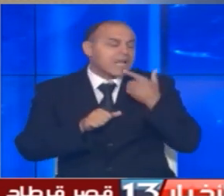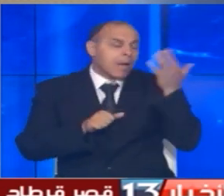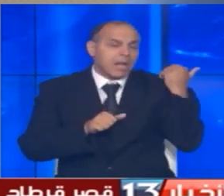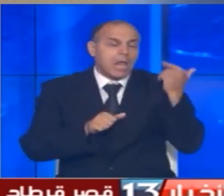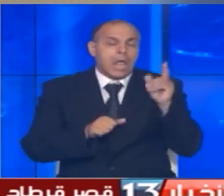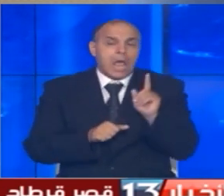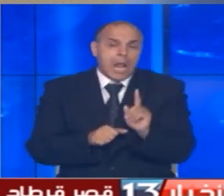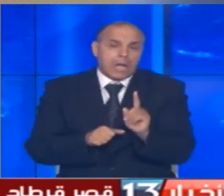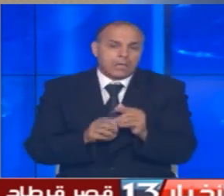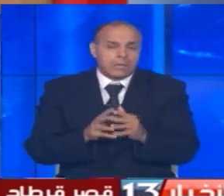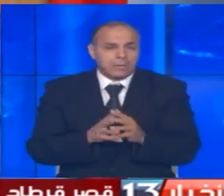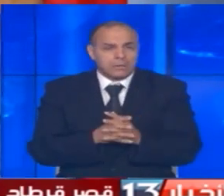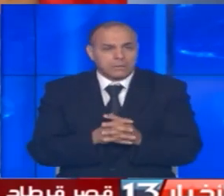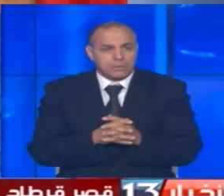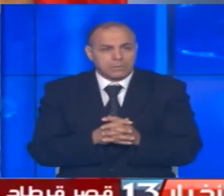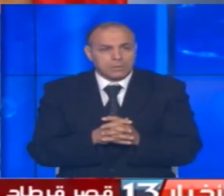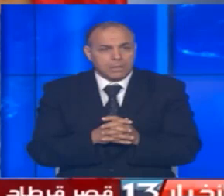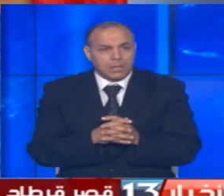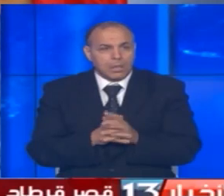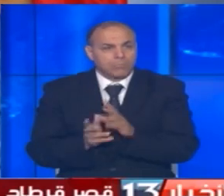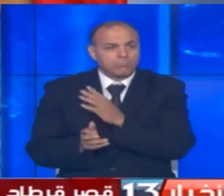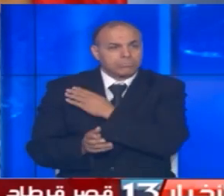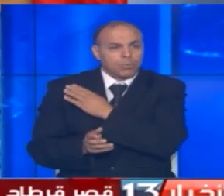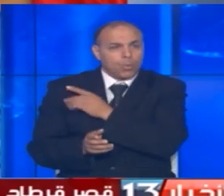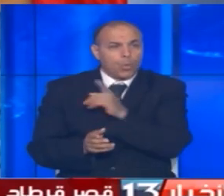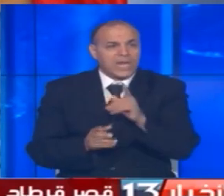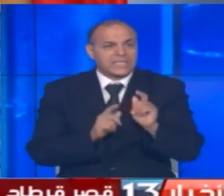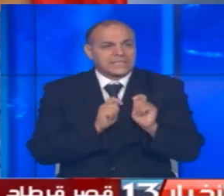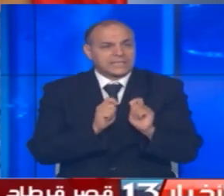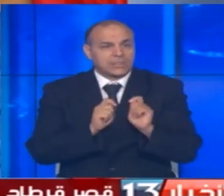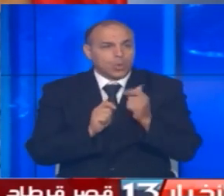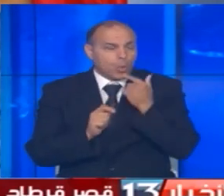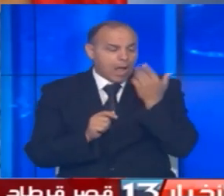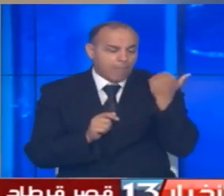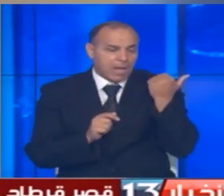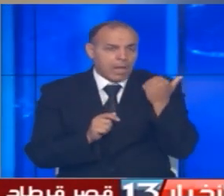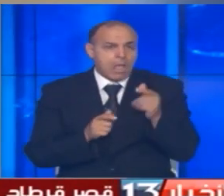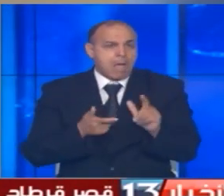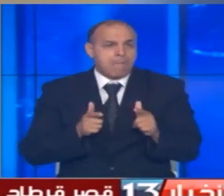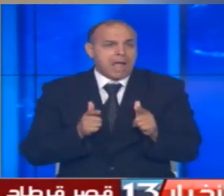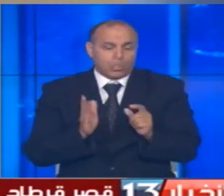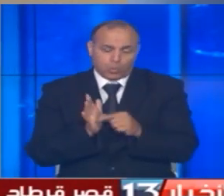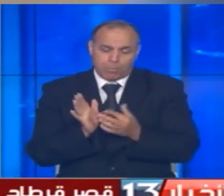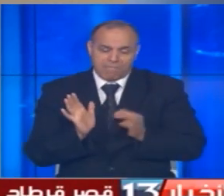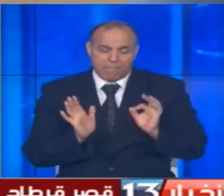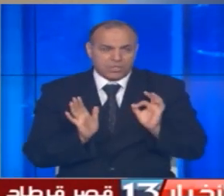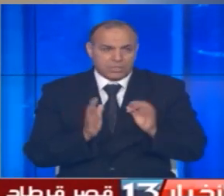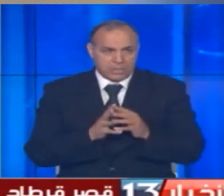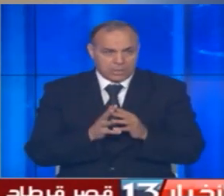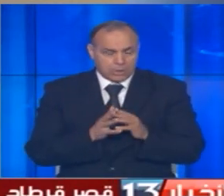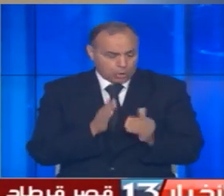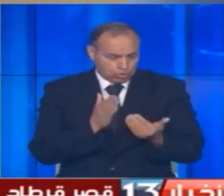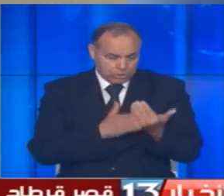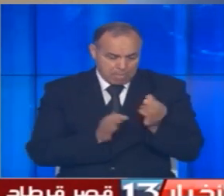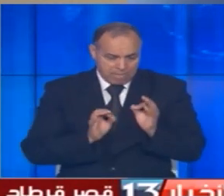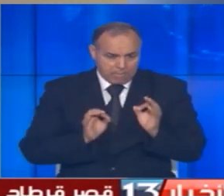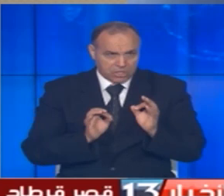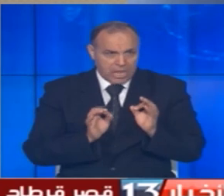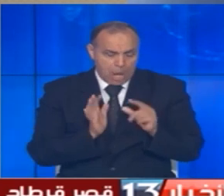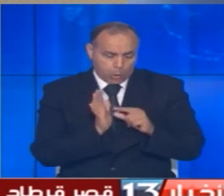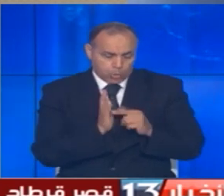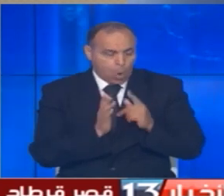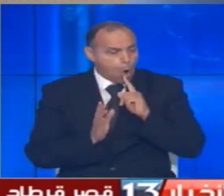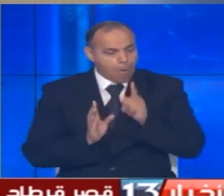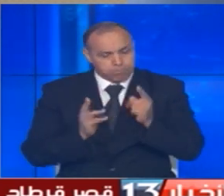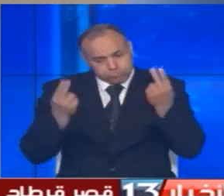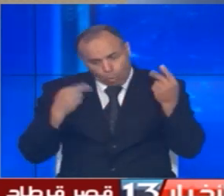القيادة السياسية في ذلك الوقت ما عندهش هذا الدستور هذا شيء جديد وهو الدستور هو اللي